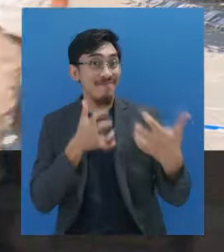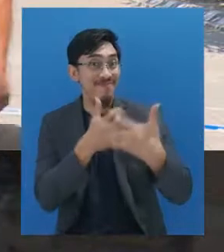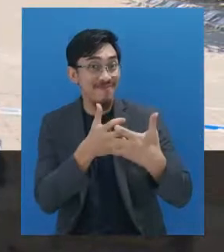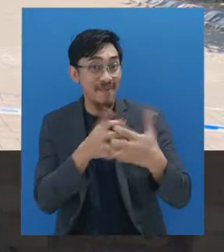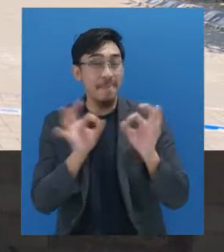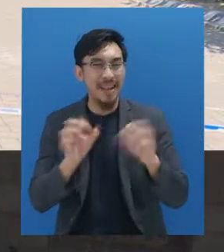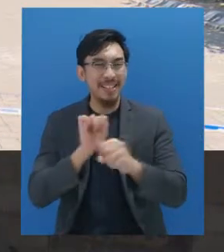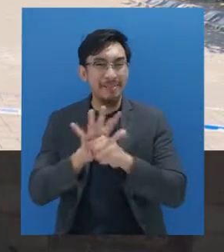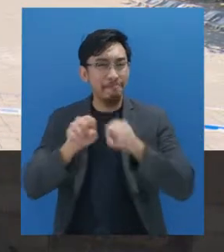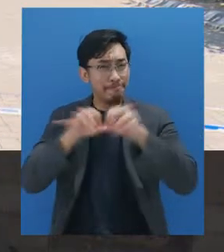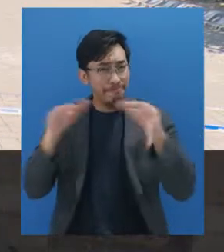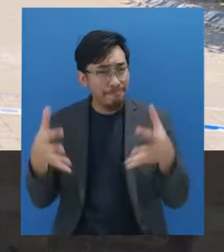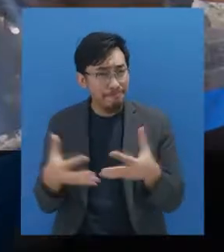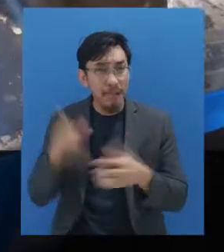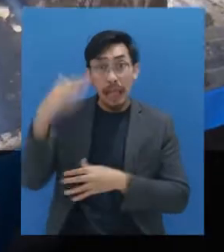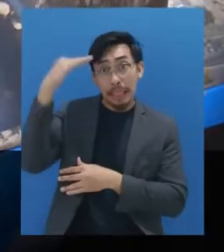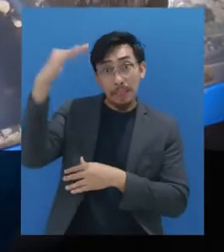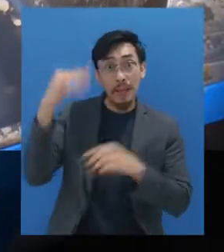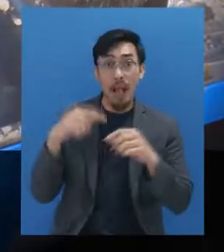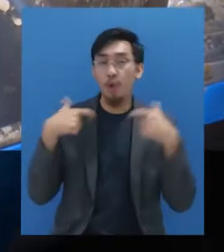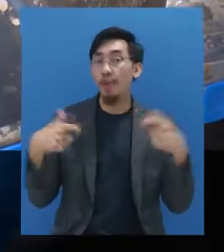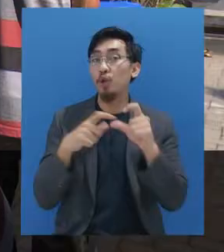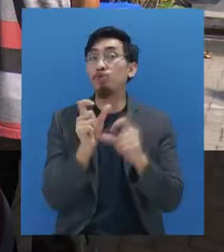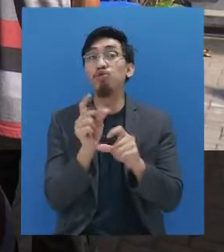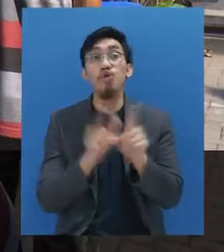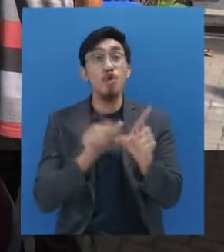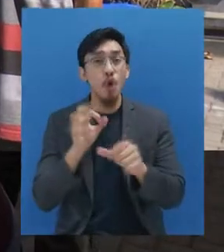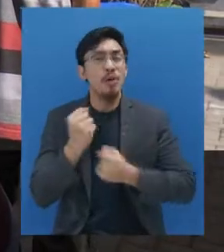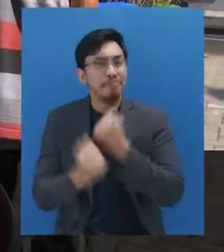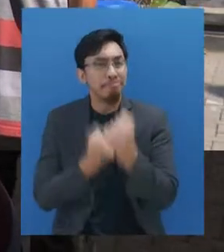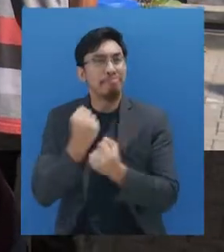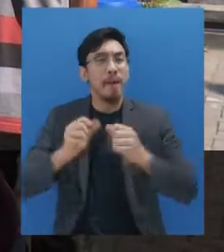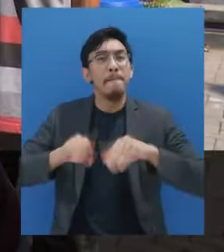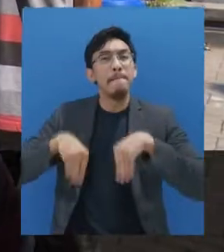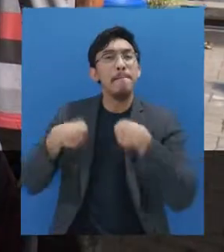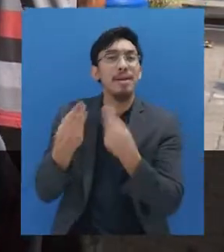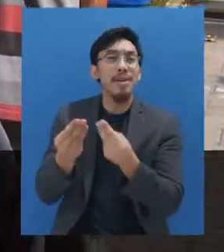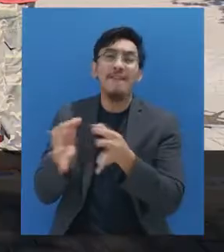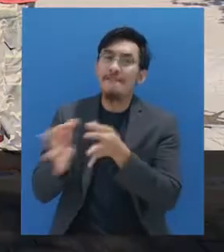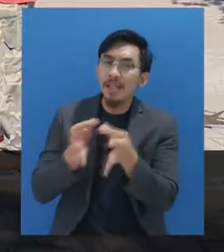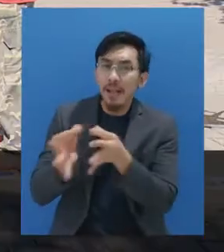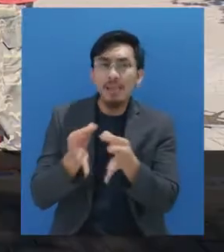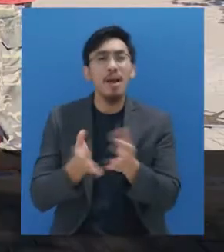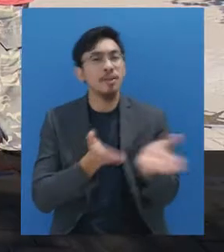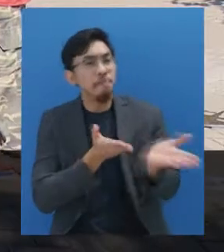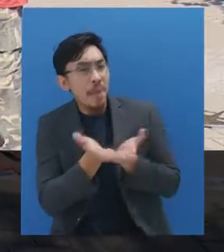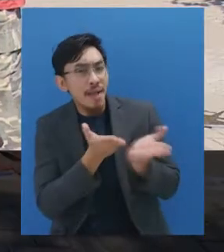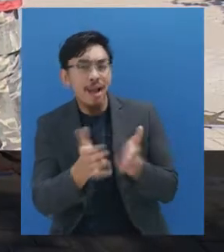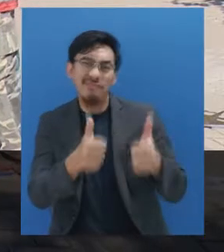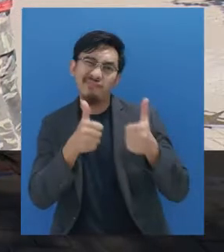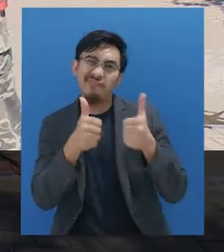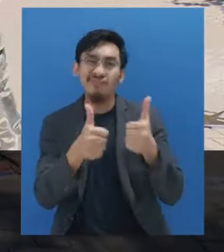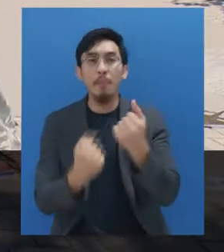bentuk adaptasi kebiasaan baru di masa pandemi COVID-19, Terminal Gubernur Suryo terus berusaha menyediakan sarana